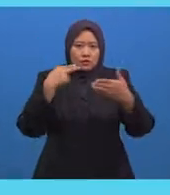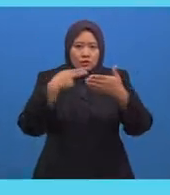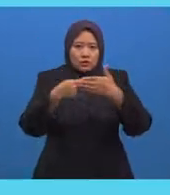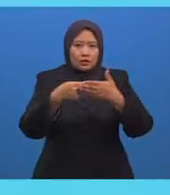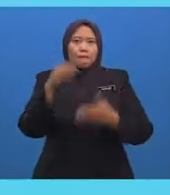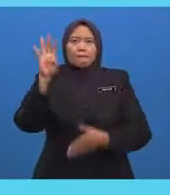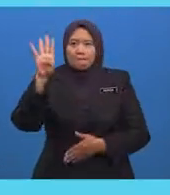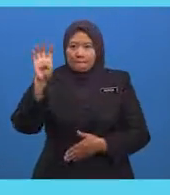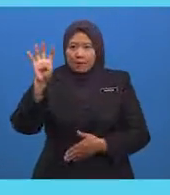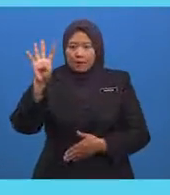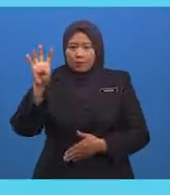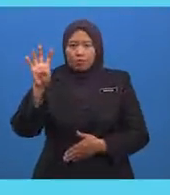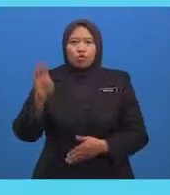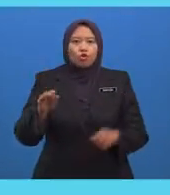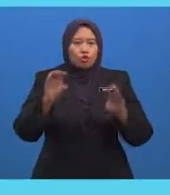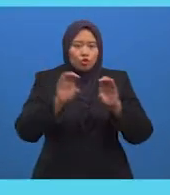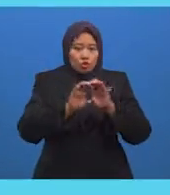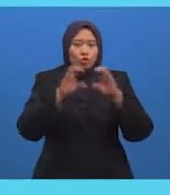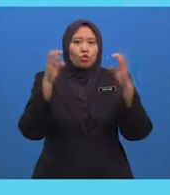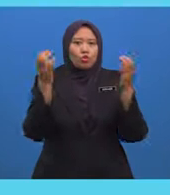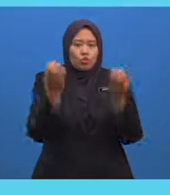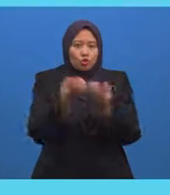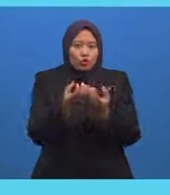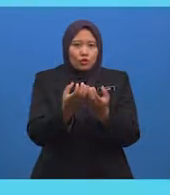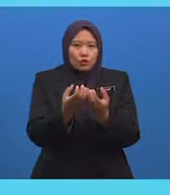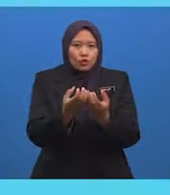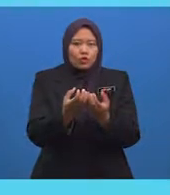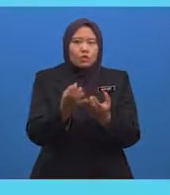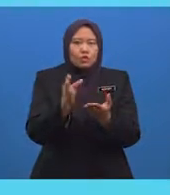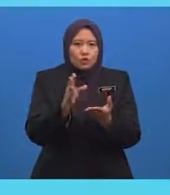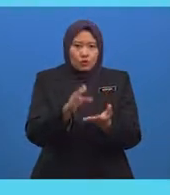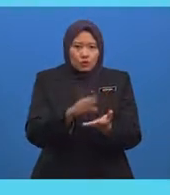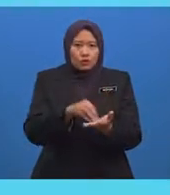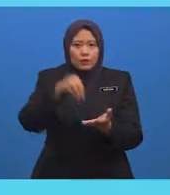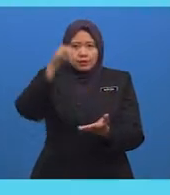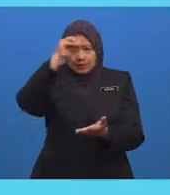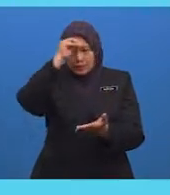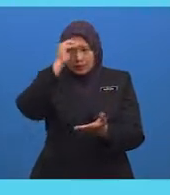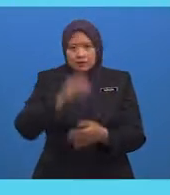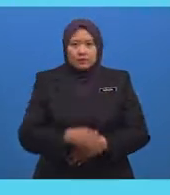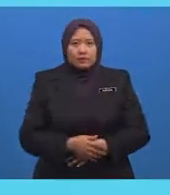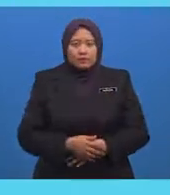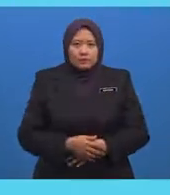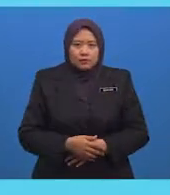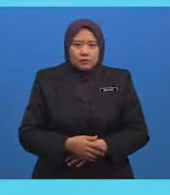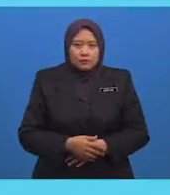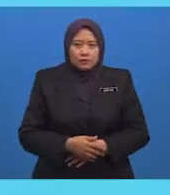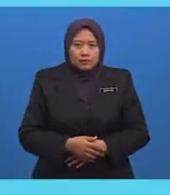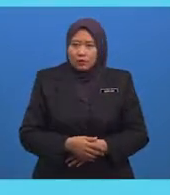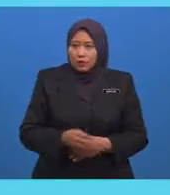pengajian Antara Kelompok utama ialah A